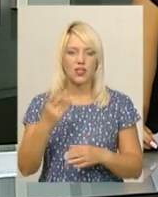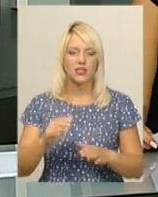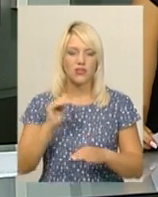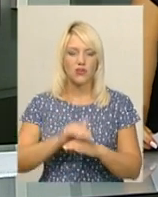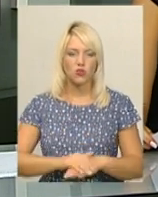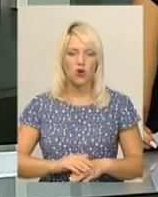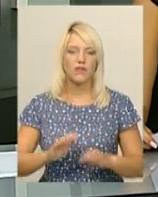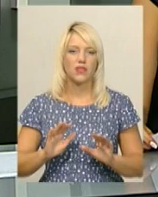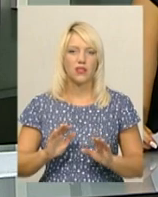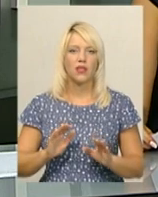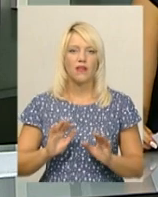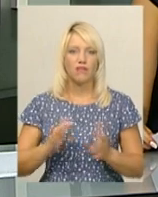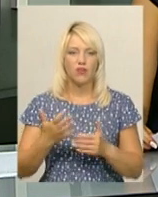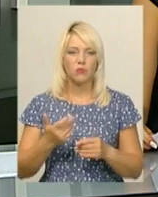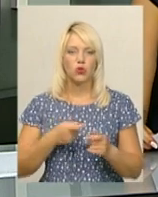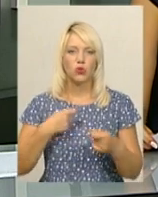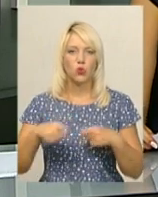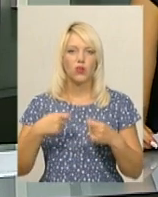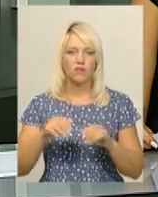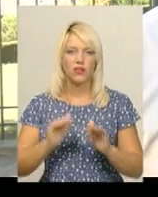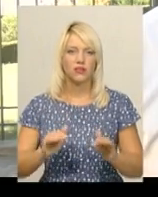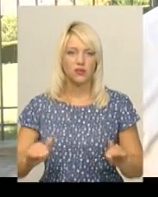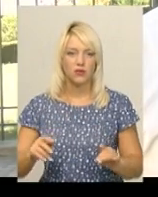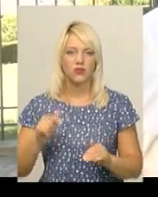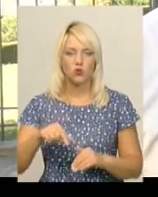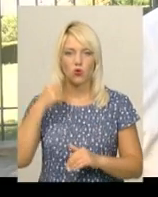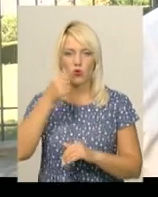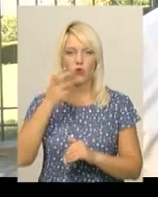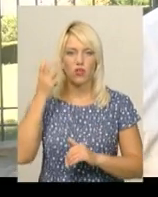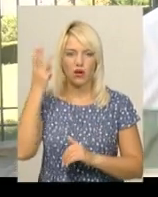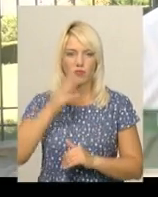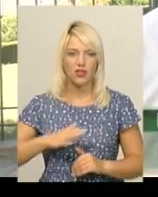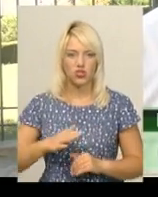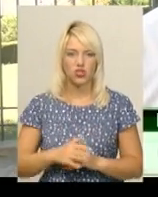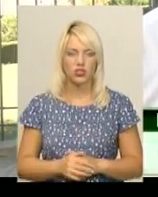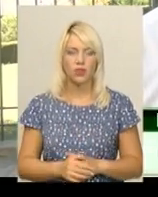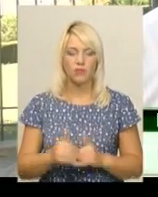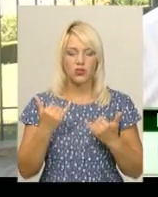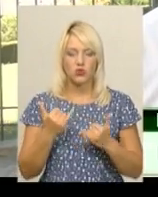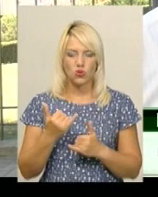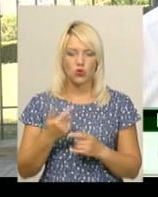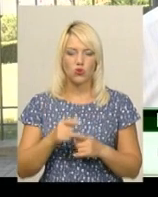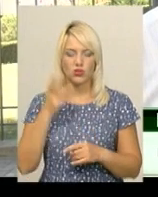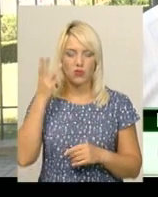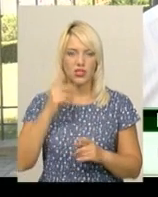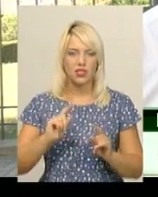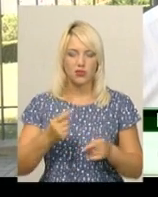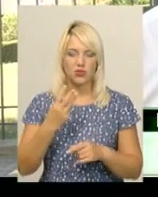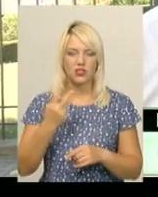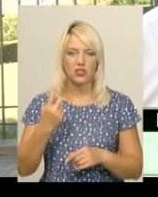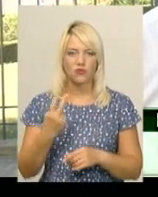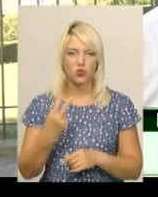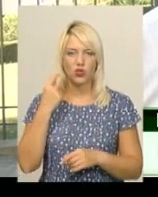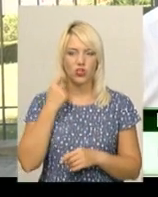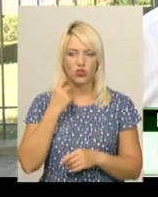торгівлі дітьми цього року на Хмельниччині. Сьогодні в Хмельницькому затримано 32-річну жінку, яка